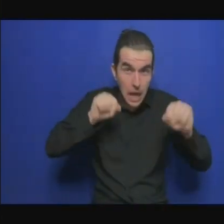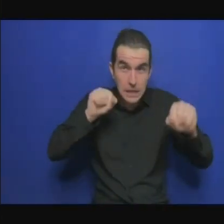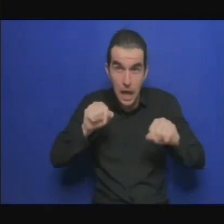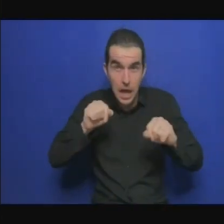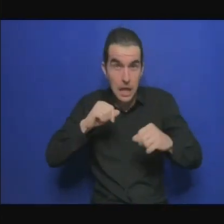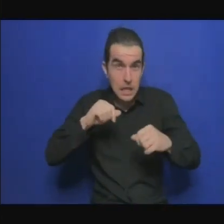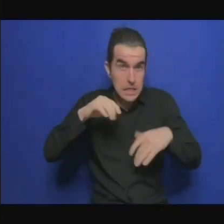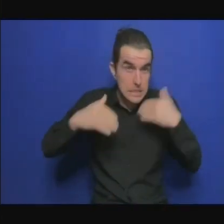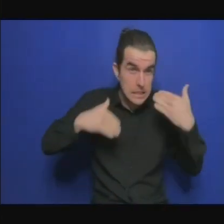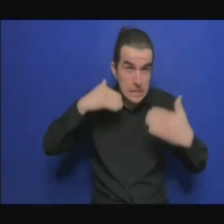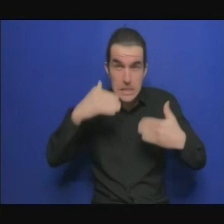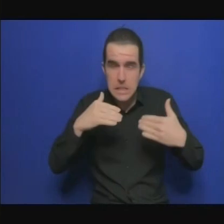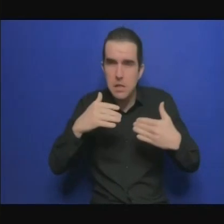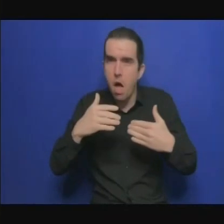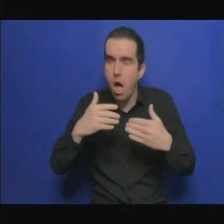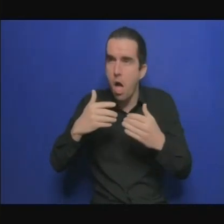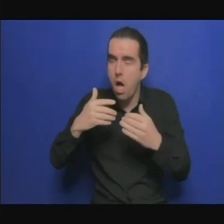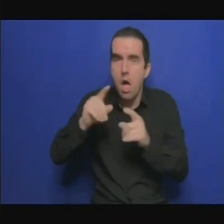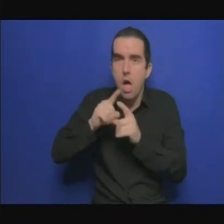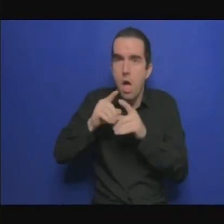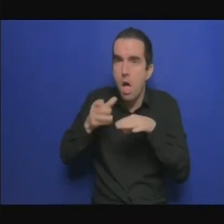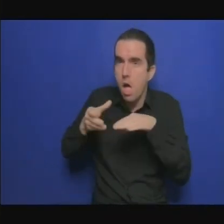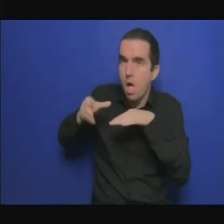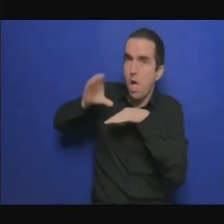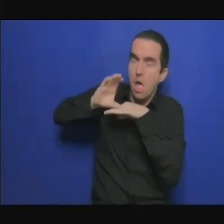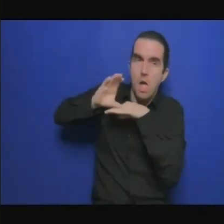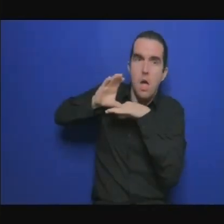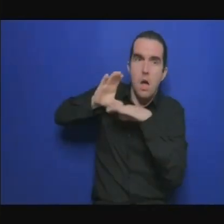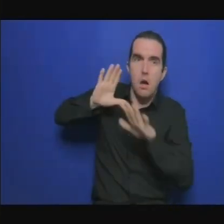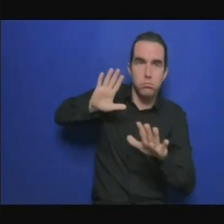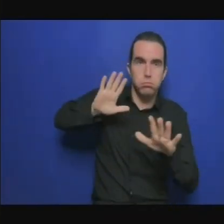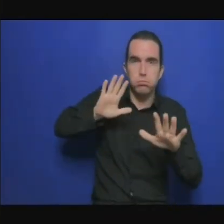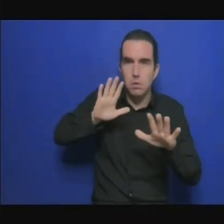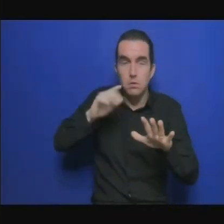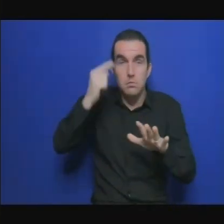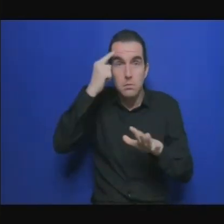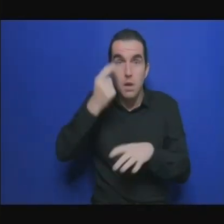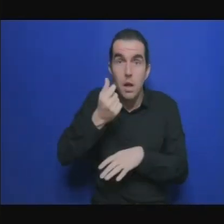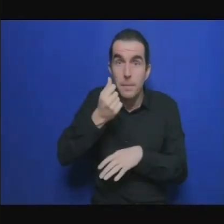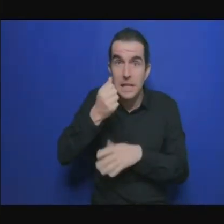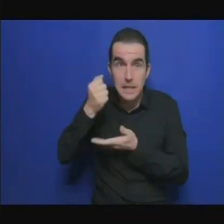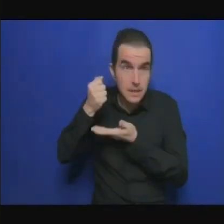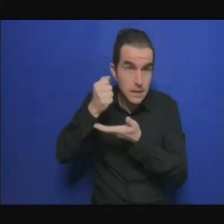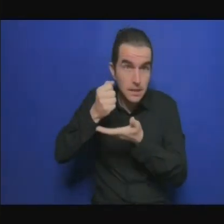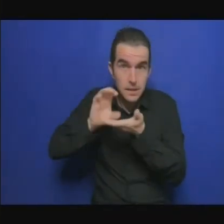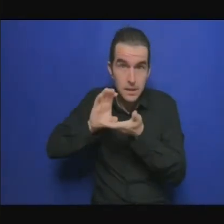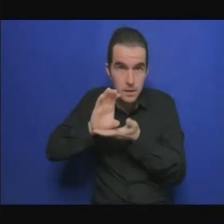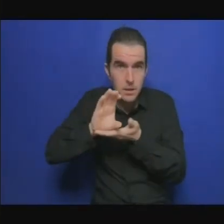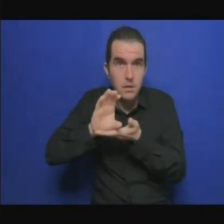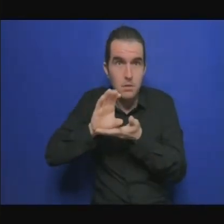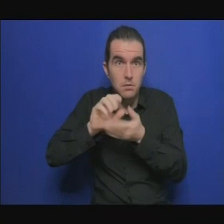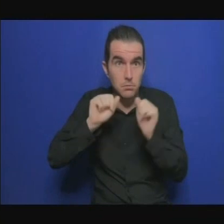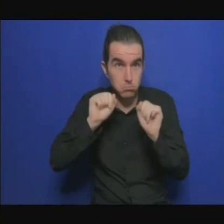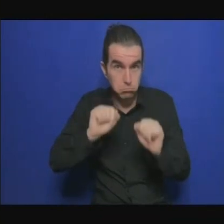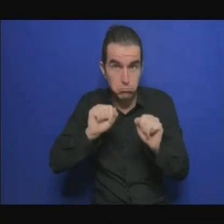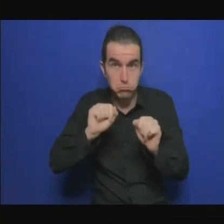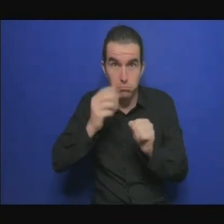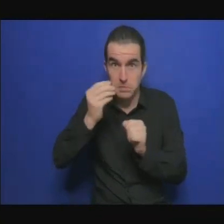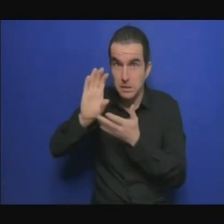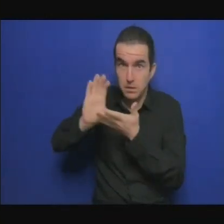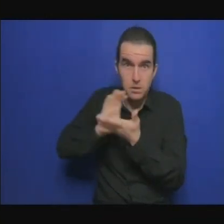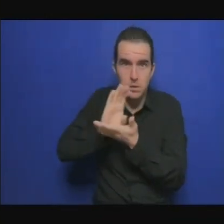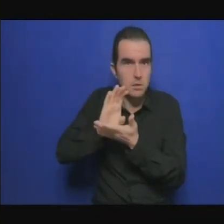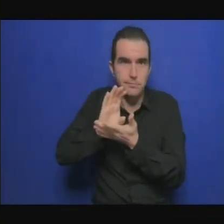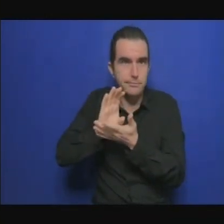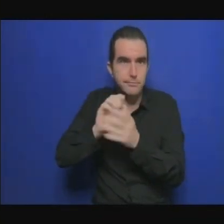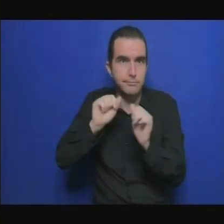pas toujours rendre compte en fonction de certains des critères mis en place par le fonds vert pour le climat et donc si